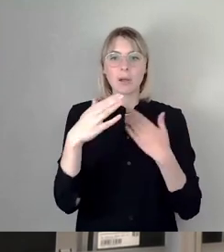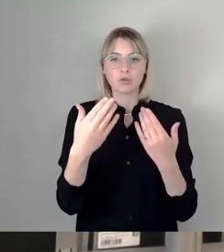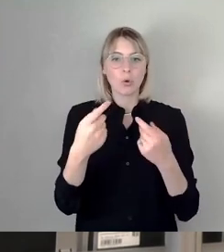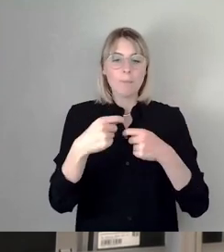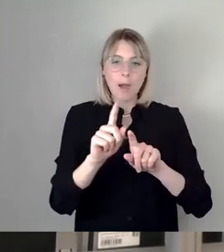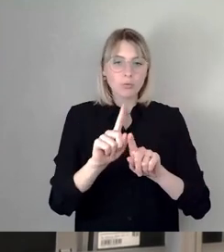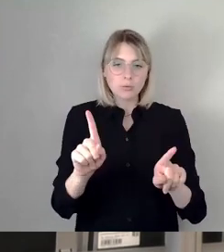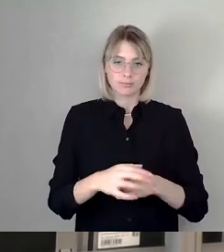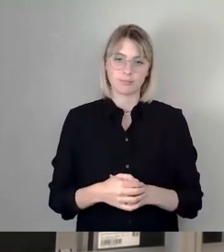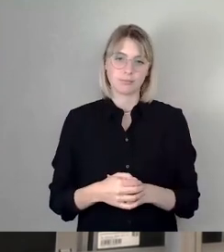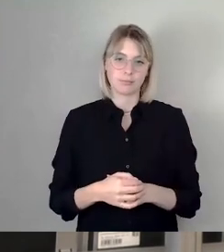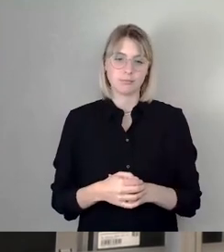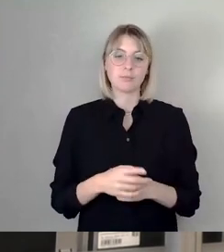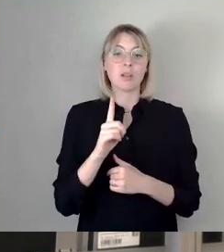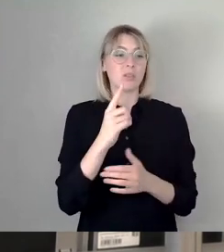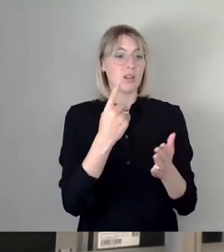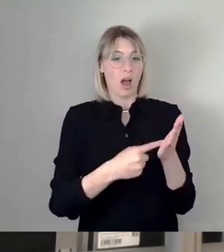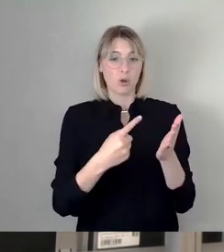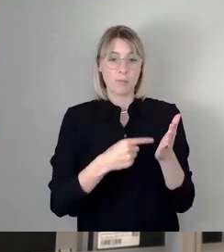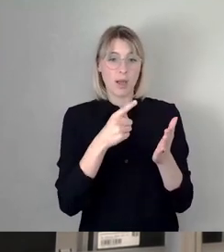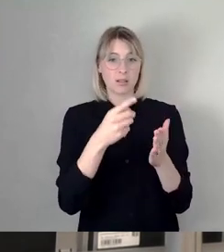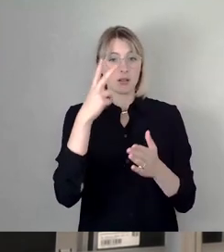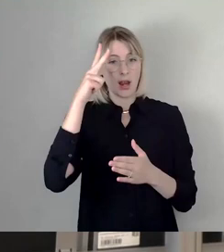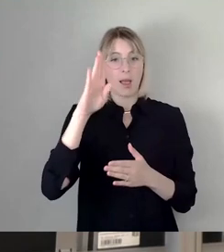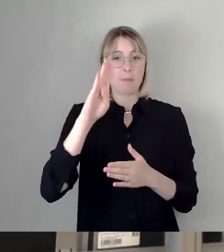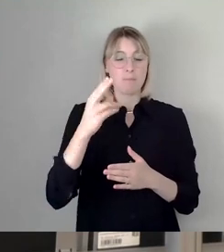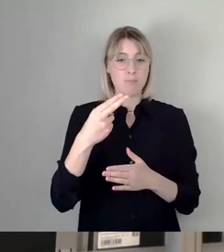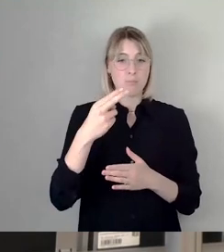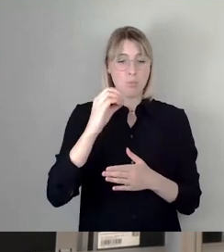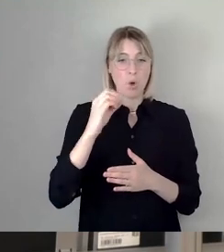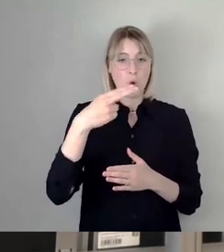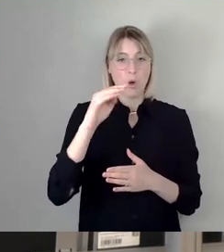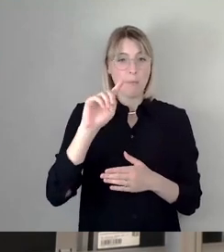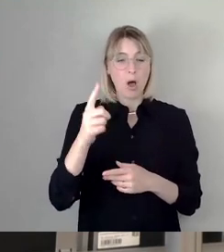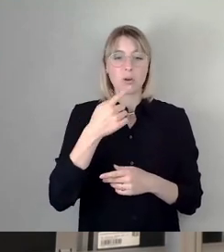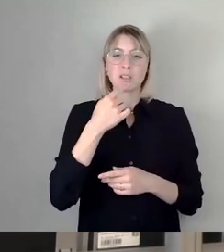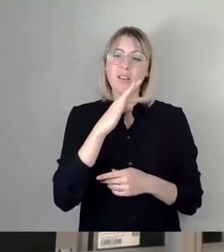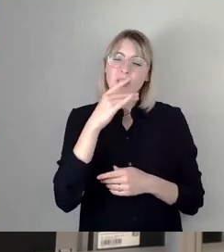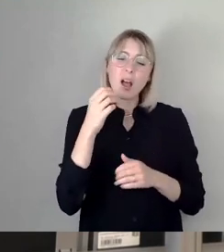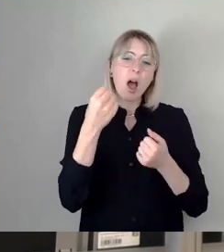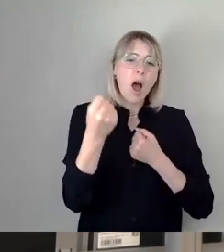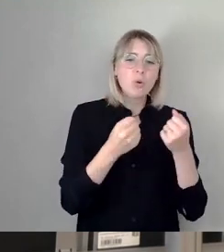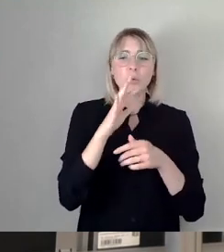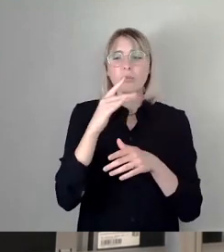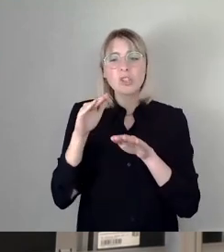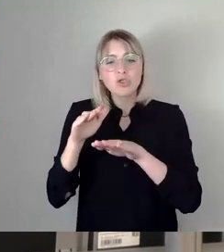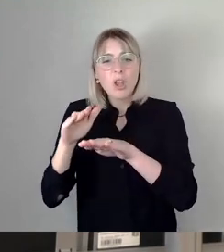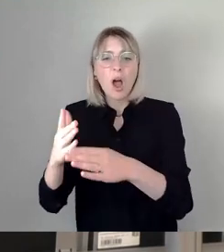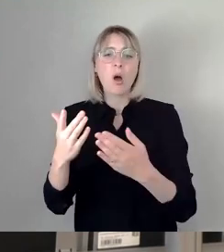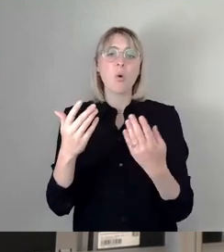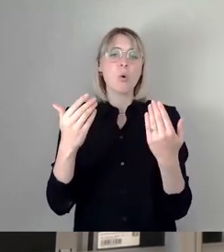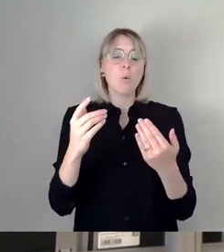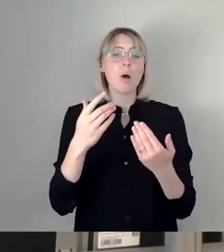Argumentation, die auch Herr Böhm gesagt hat, diese ganz vielen Autos und der Stau, die ist aber schon